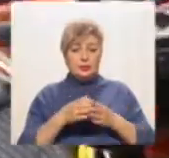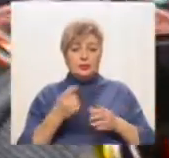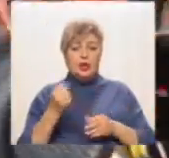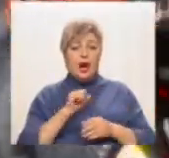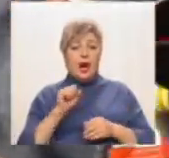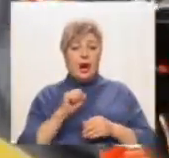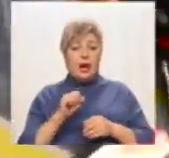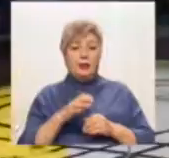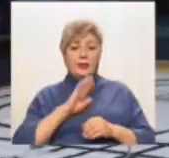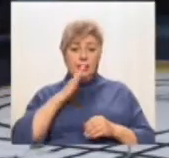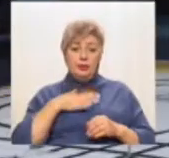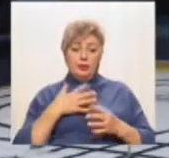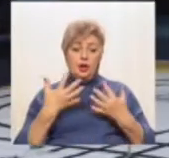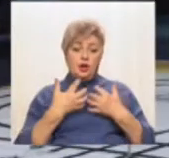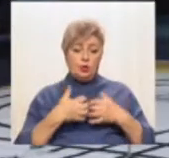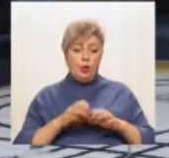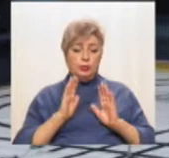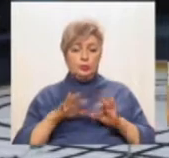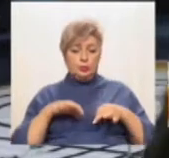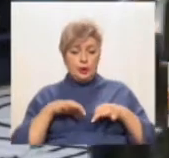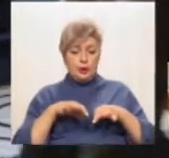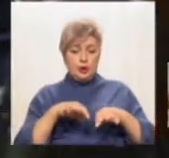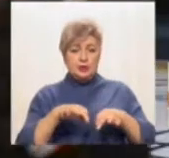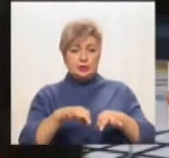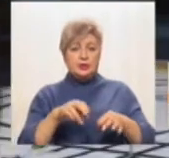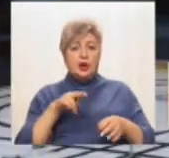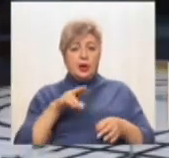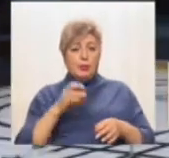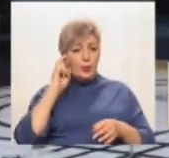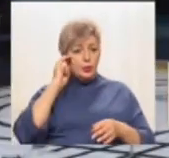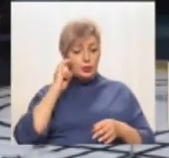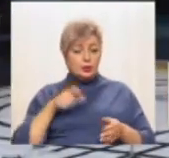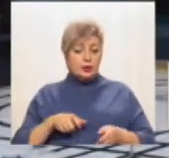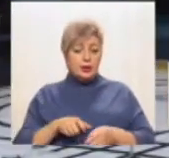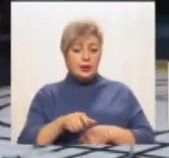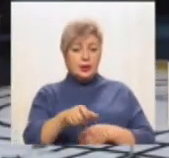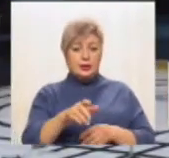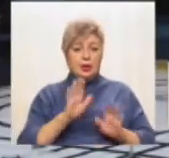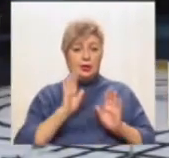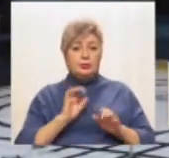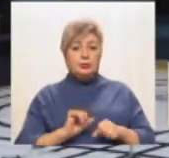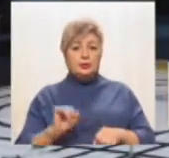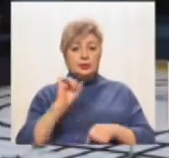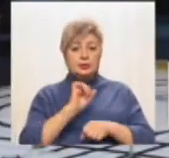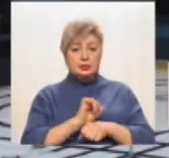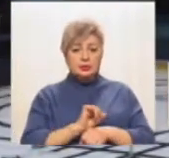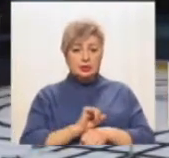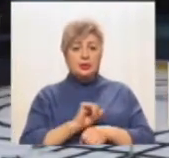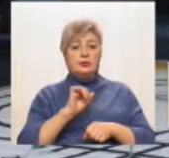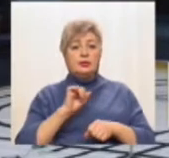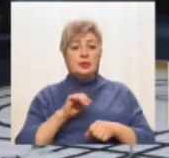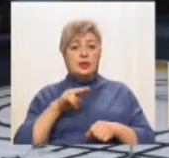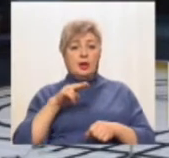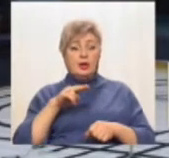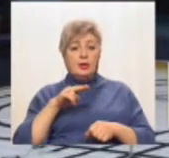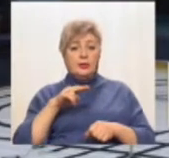моделі міста. Мій робот буде їздити по чорній лінії, буде останавливатися